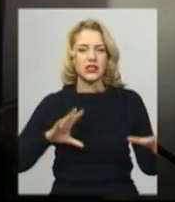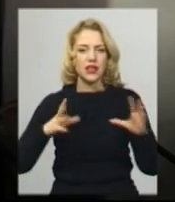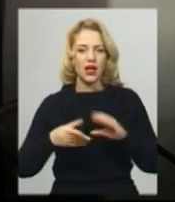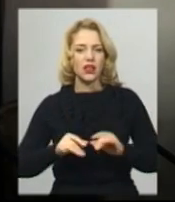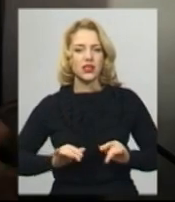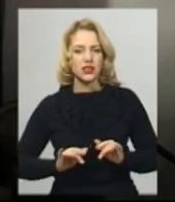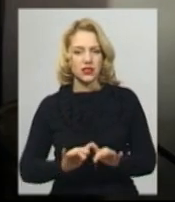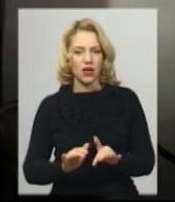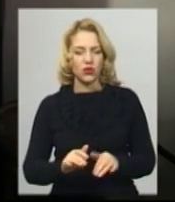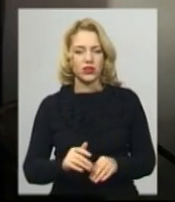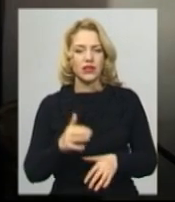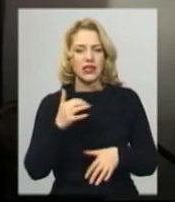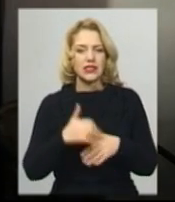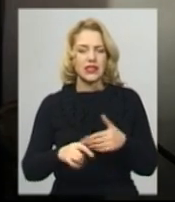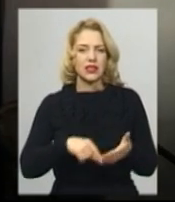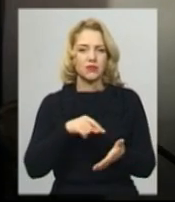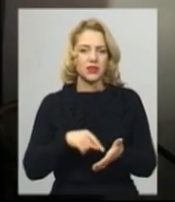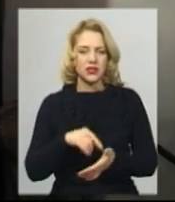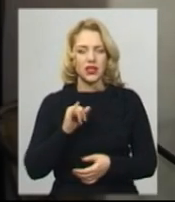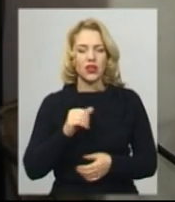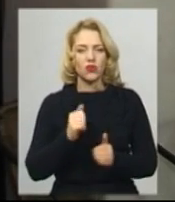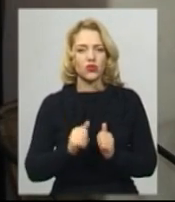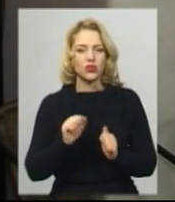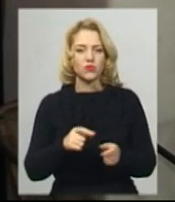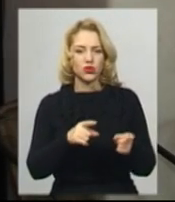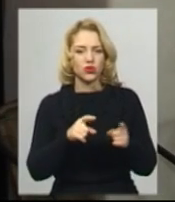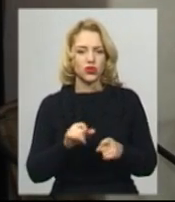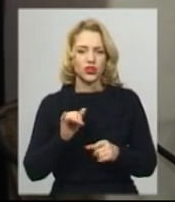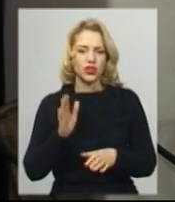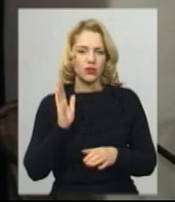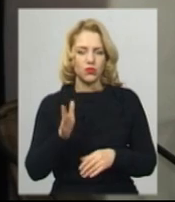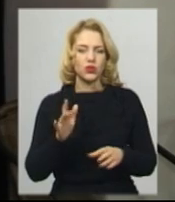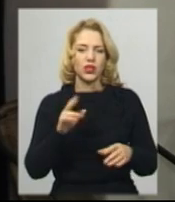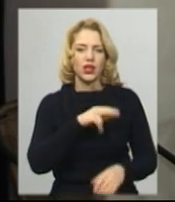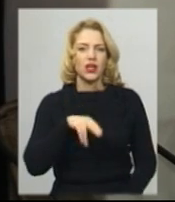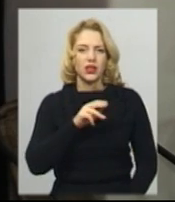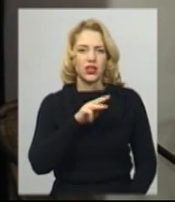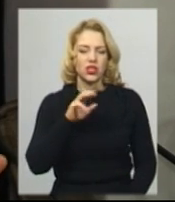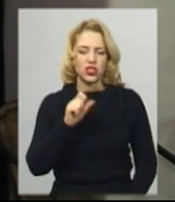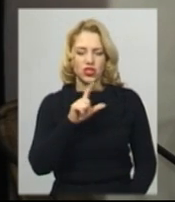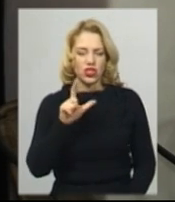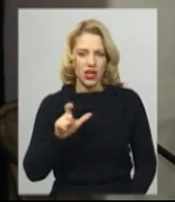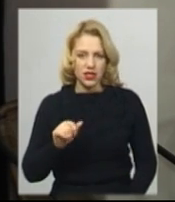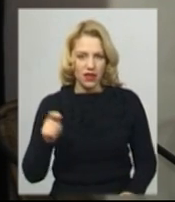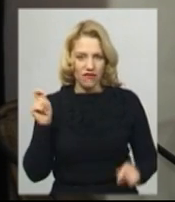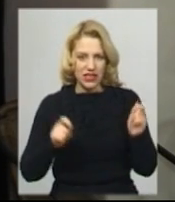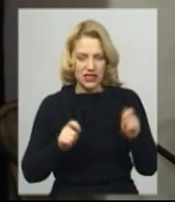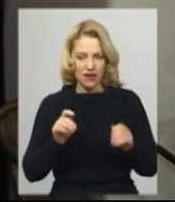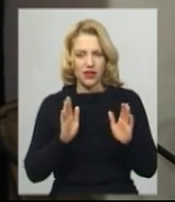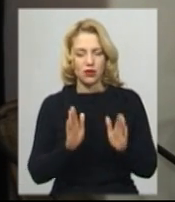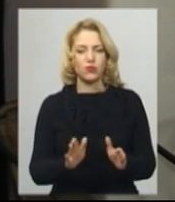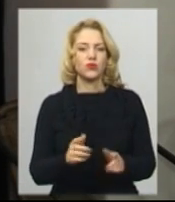заходів в середмісті, і кожен зможе долучитися, ну і потім вже буде джазовий фестиваль, ну і, звичайно,